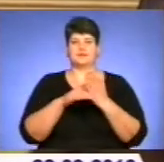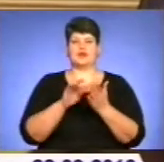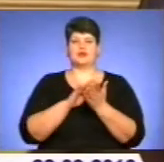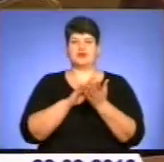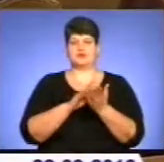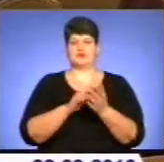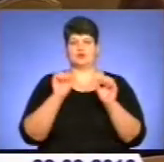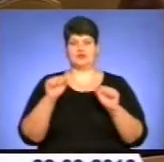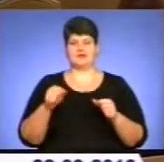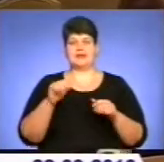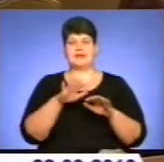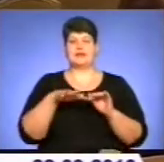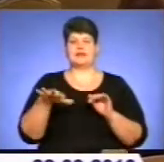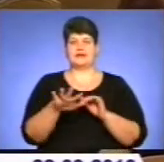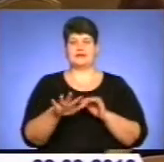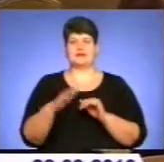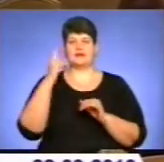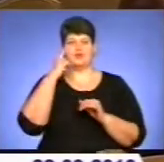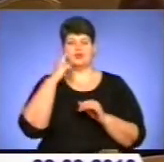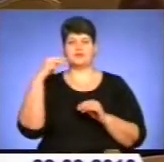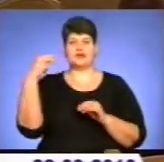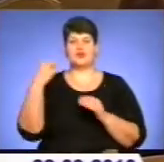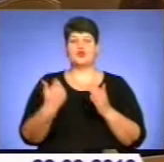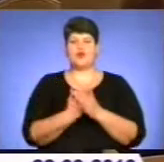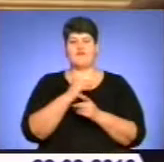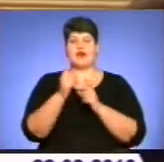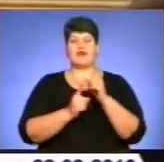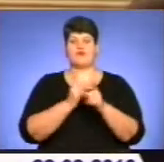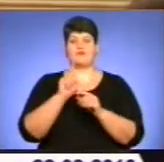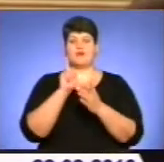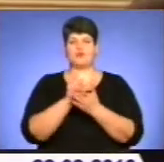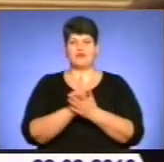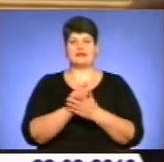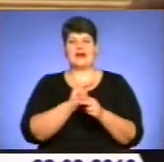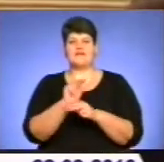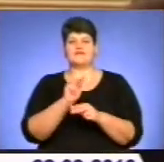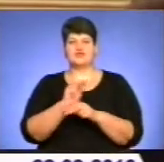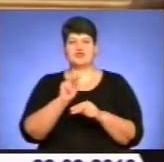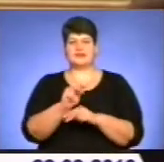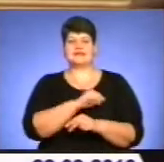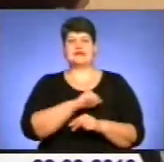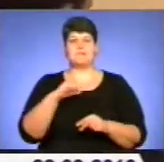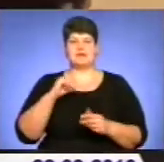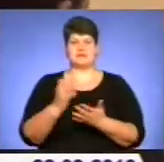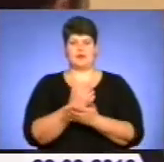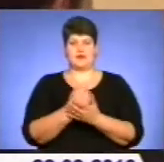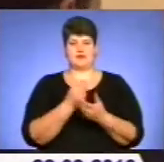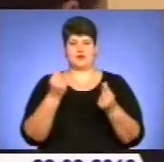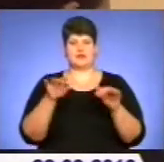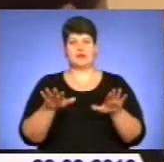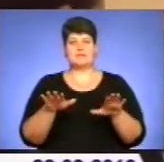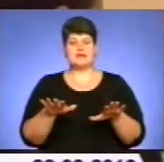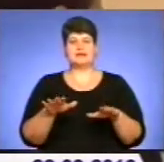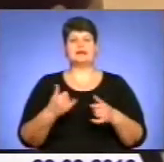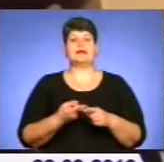території. На переконання президента, нова реформа місцевого самоврядування має на меті навчити самостійно заробляти кошти на місцях. Для цього